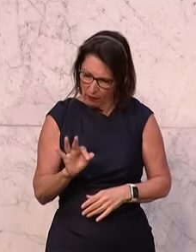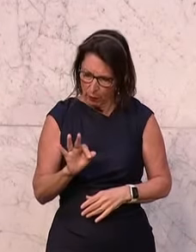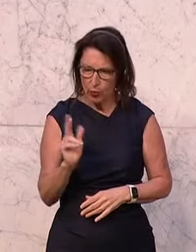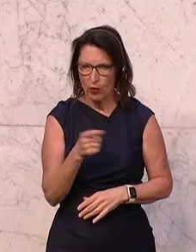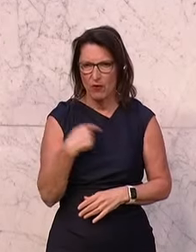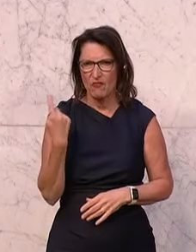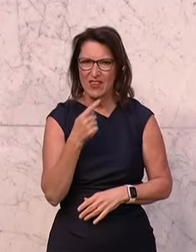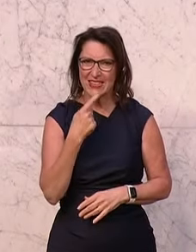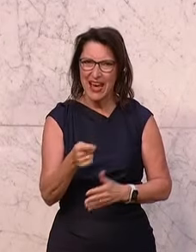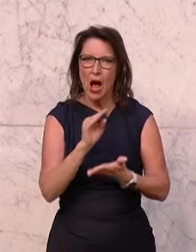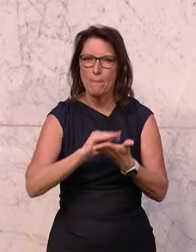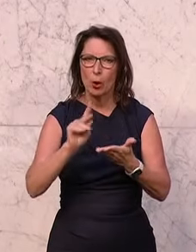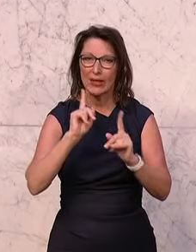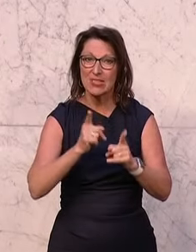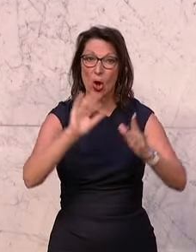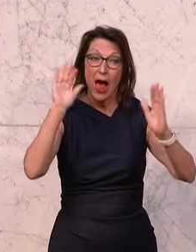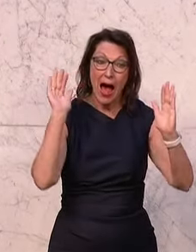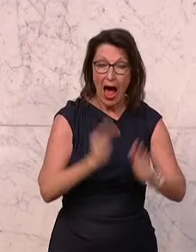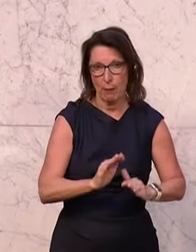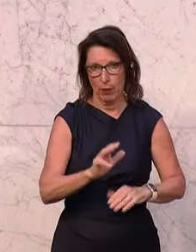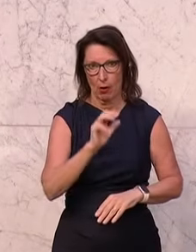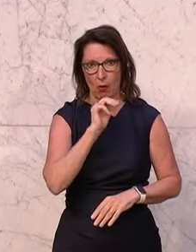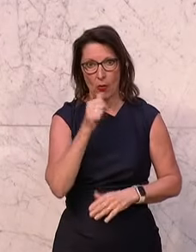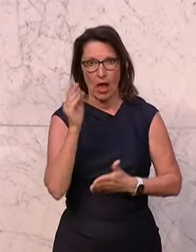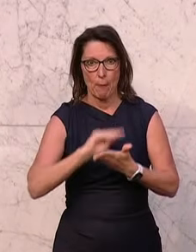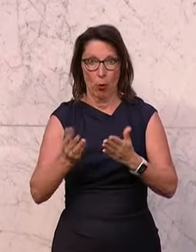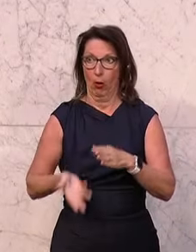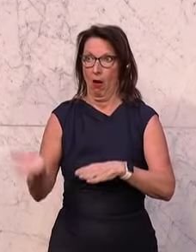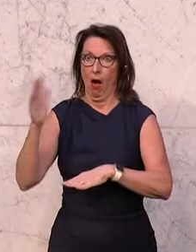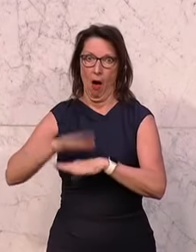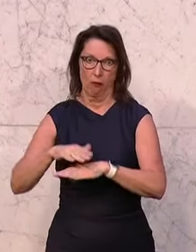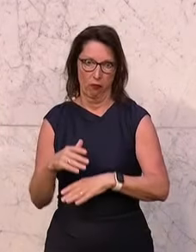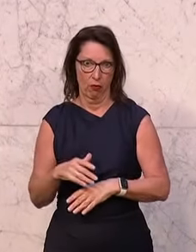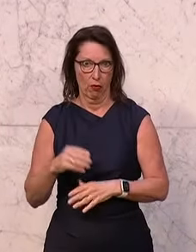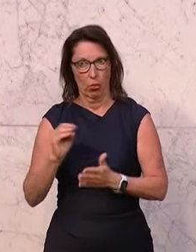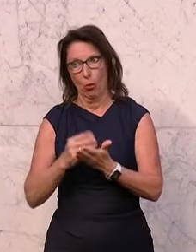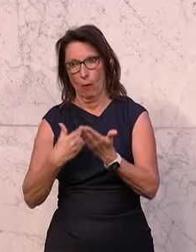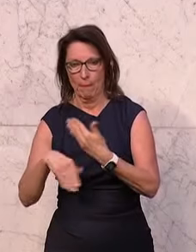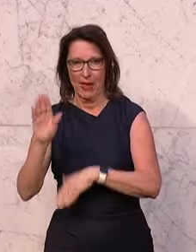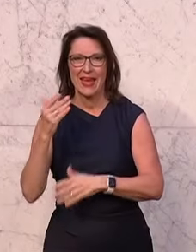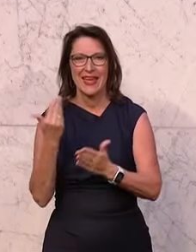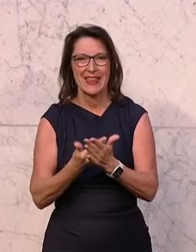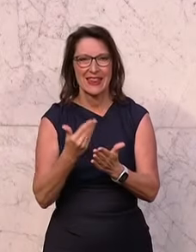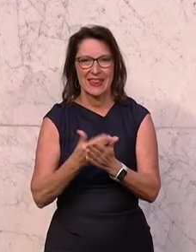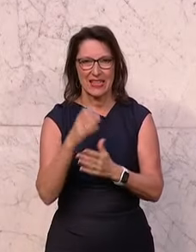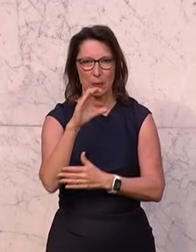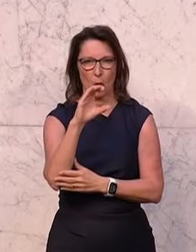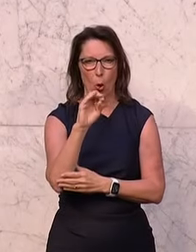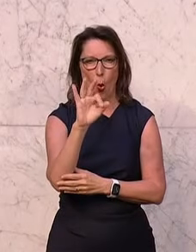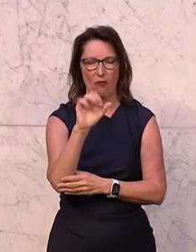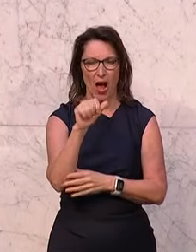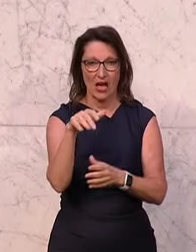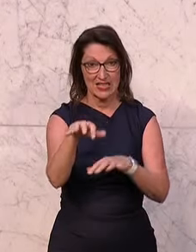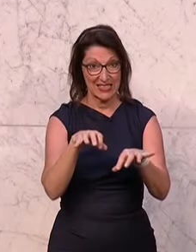Bürokratieabbau und nicht für Bürokratieaufbau. Wir werden daher dem COVAG-Sammelgesetz nicht